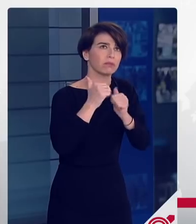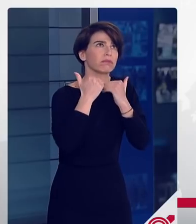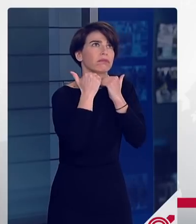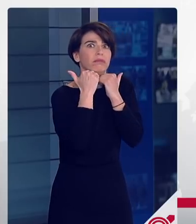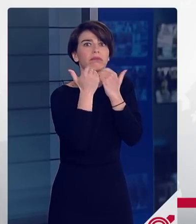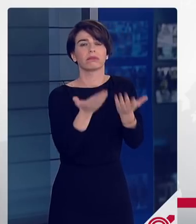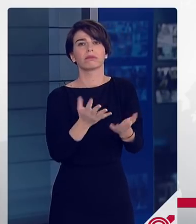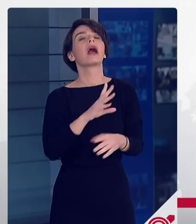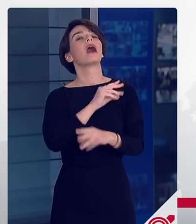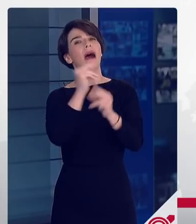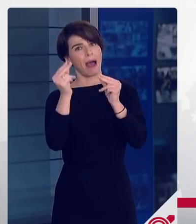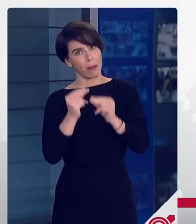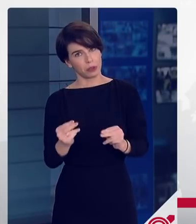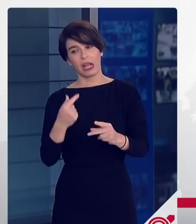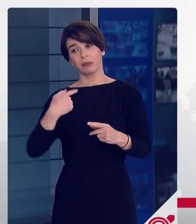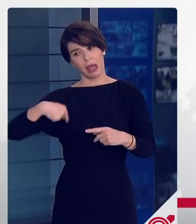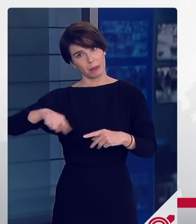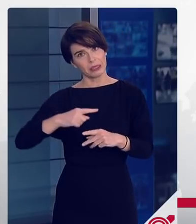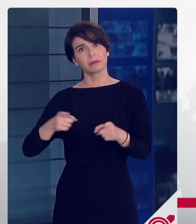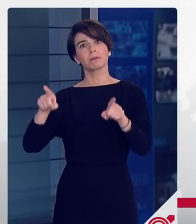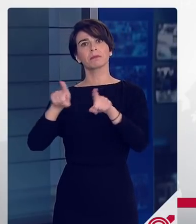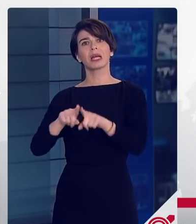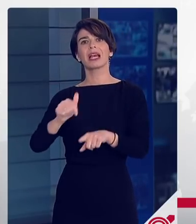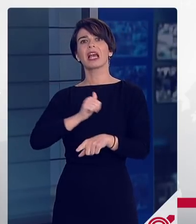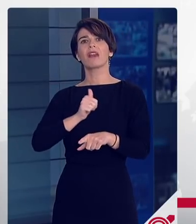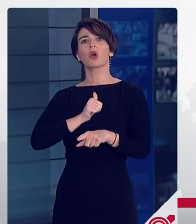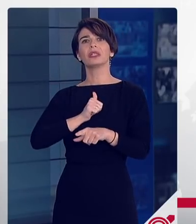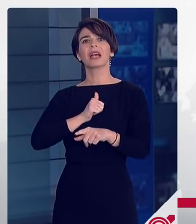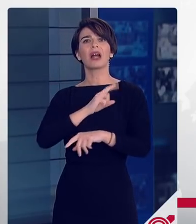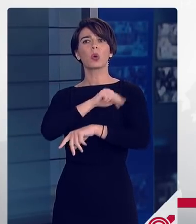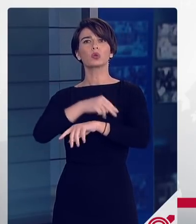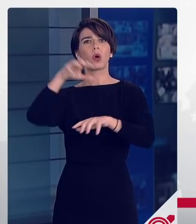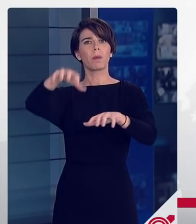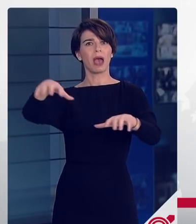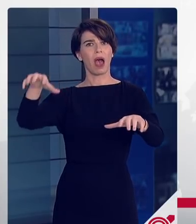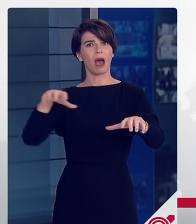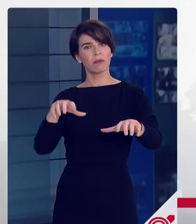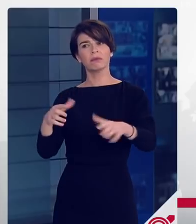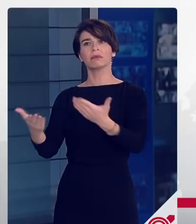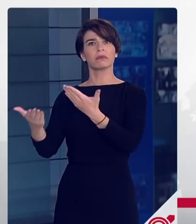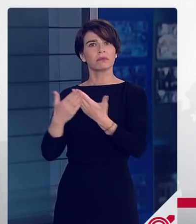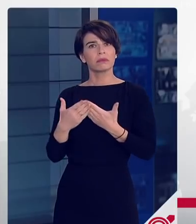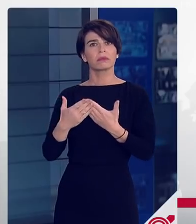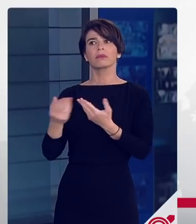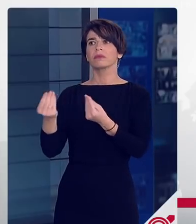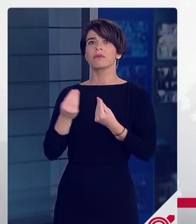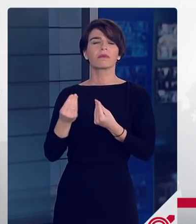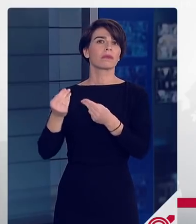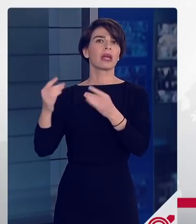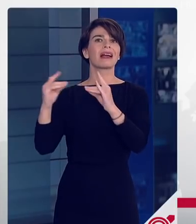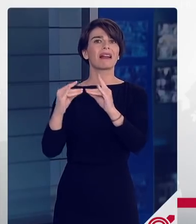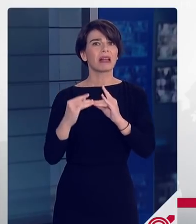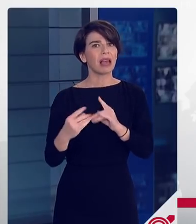τούτο, έχουμε έρθει σε πλήρη συμφωνία με τις ιδιωτικές δομές οι οποίες υπάρχουν για να μας παραχωρήσουν κλίνες, αλλά και